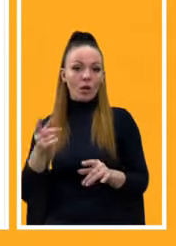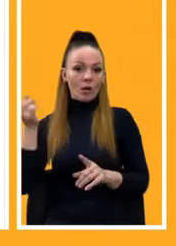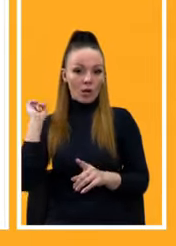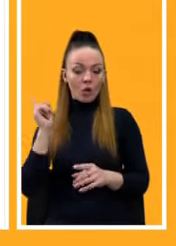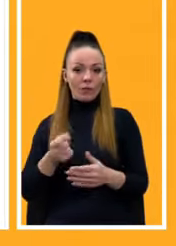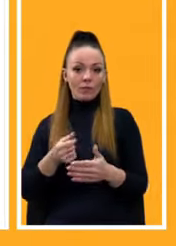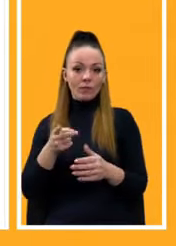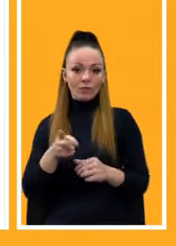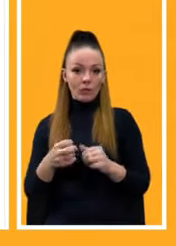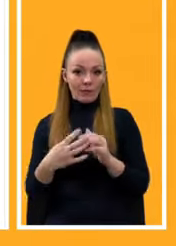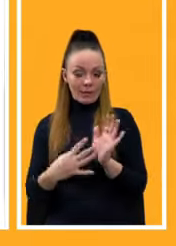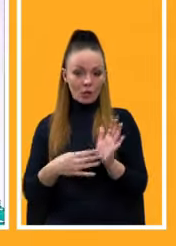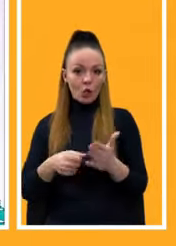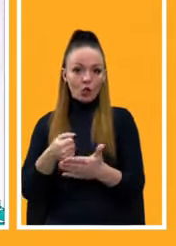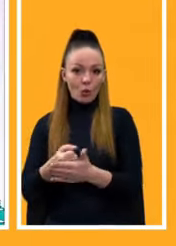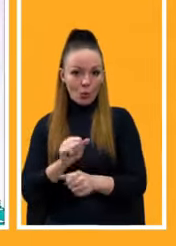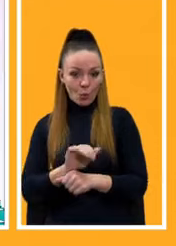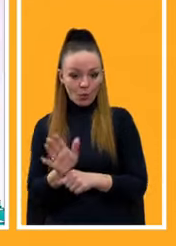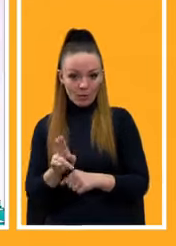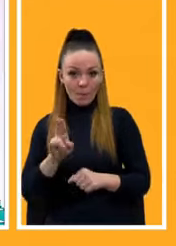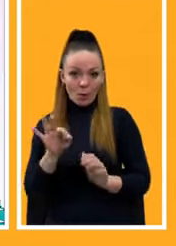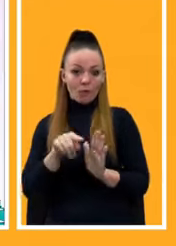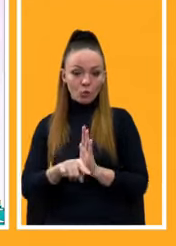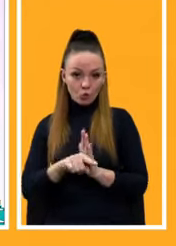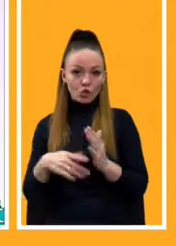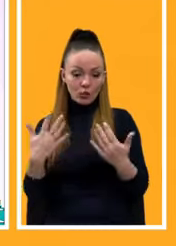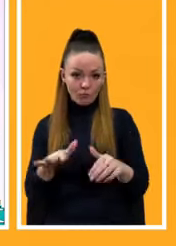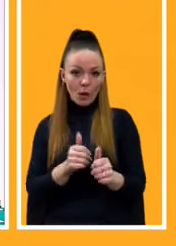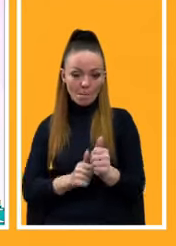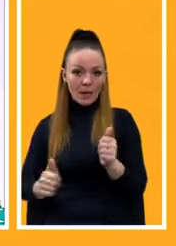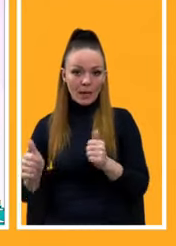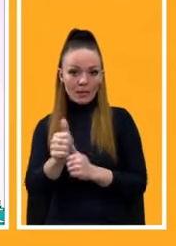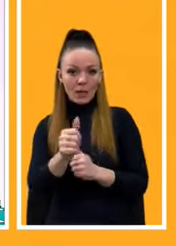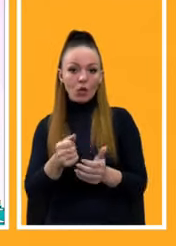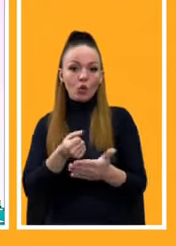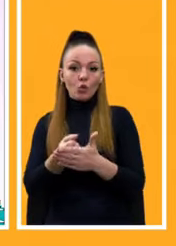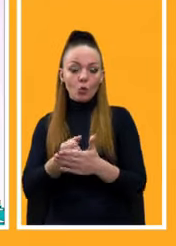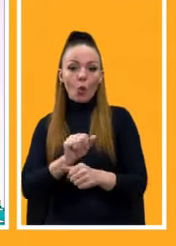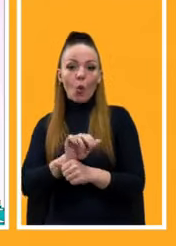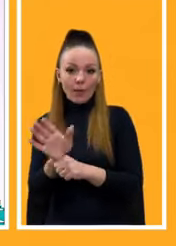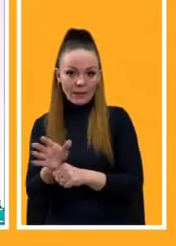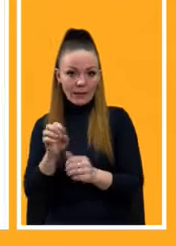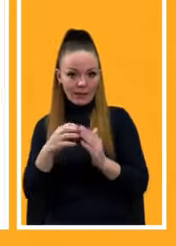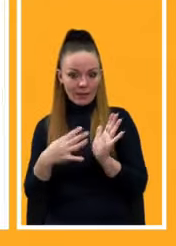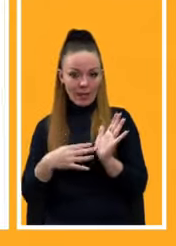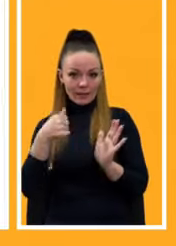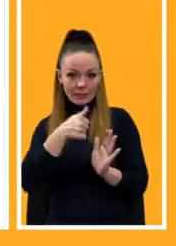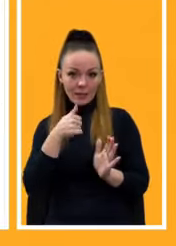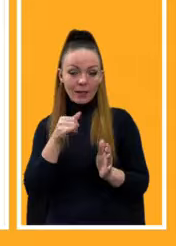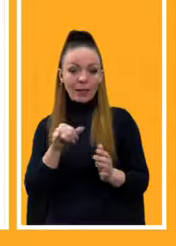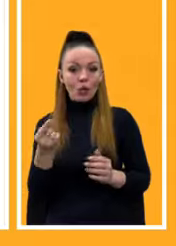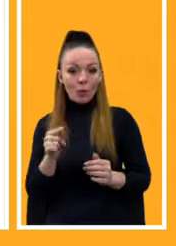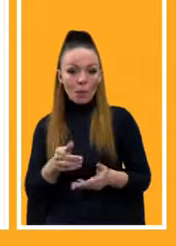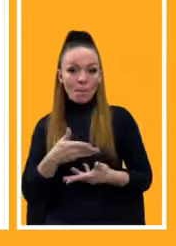Тобто ми вже по внутрішніх авіаперевезеннях пригнали доковідний 19-й рік. Тому ми продовжуємо